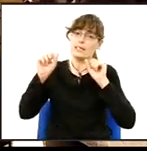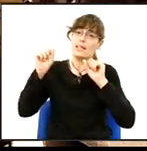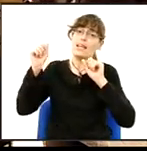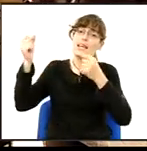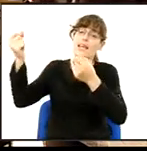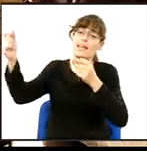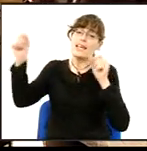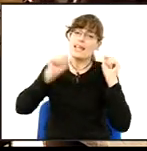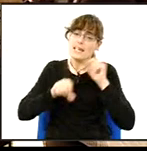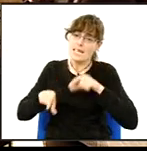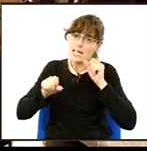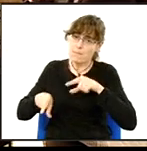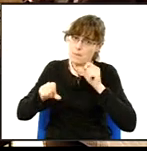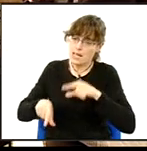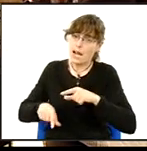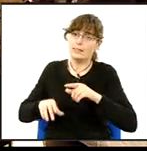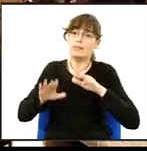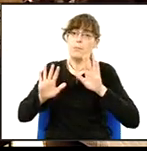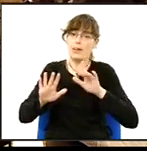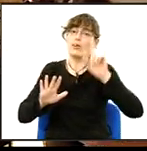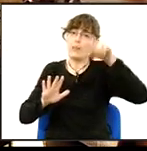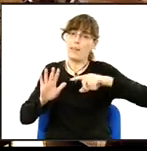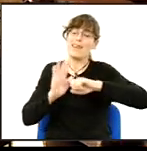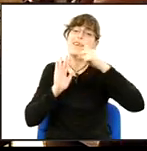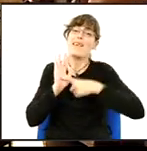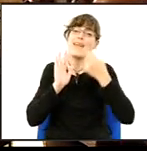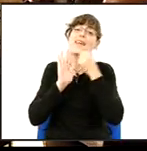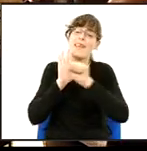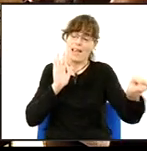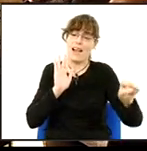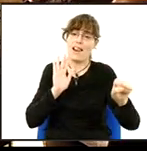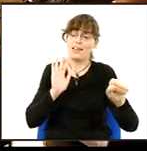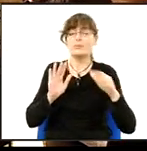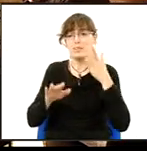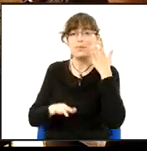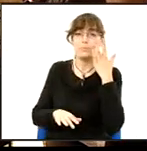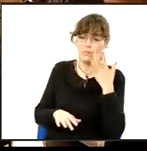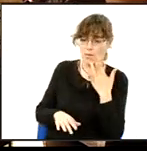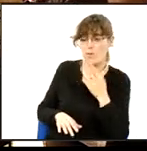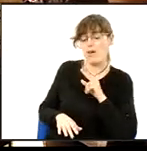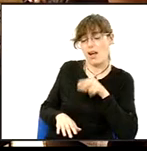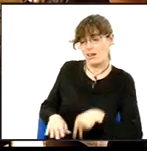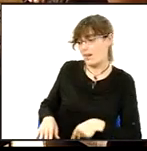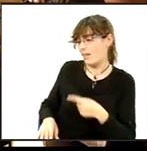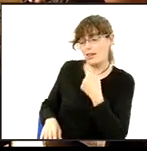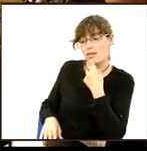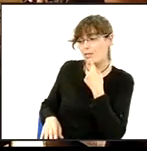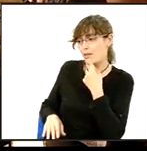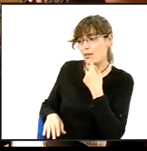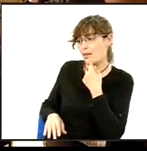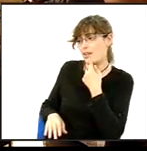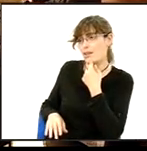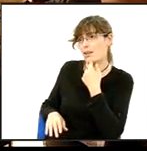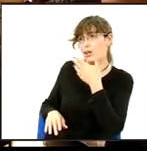comptar els que hi són actualment il·legals. Senyor Anglada, senyor Anglada, no pot fer aquesta associació. La